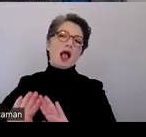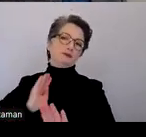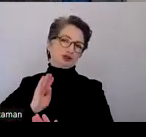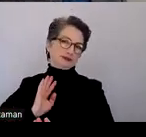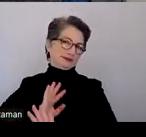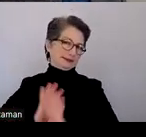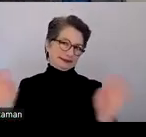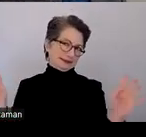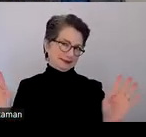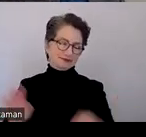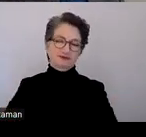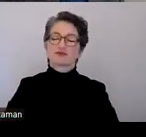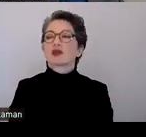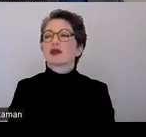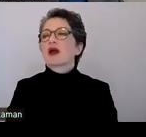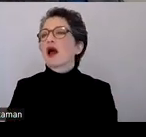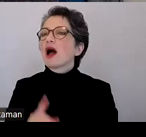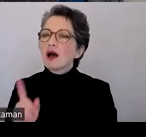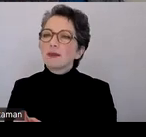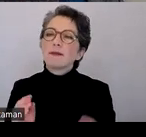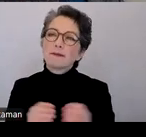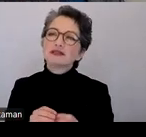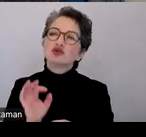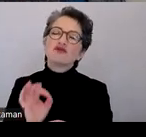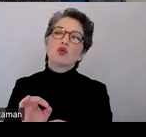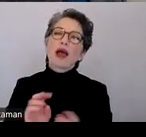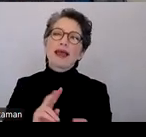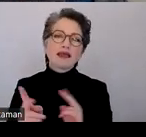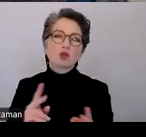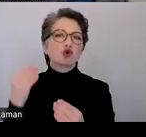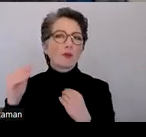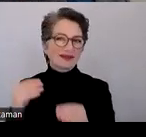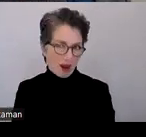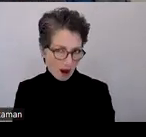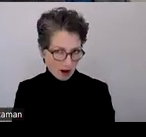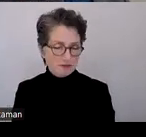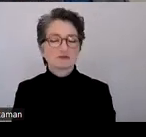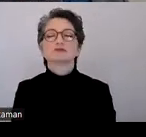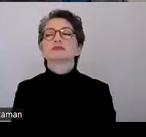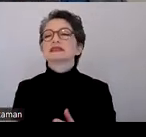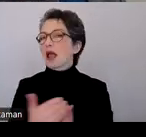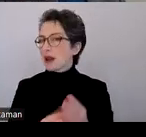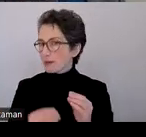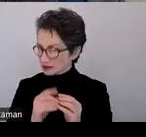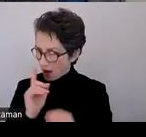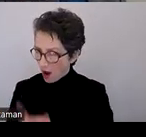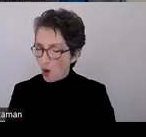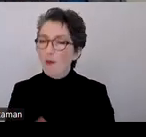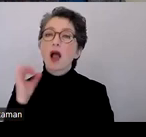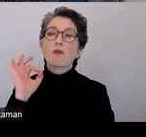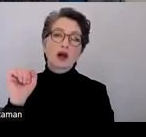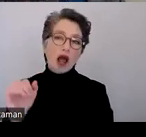Es ist aber auch inzwischen ganz gut geeignet, um Änderungen und Kommentare einzusammeln. Man kann auch bei PowerPoint sehr schön